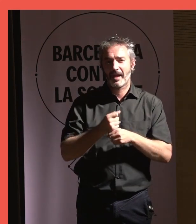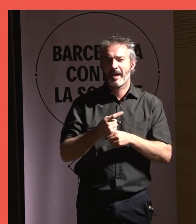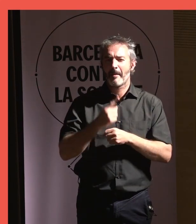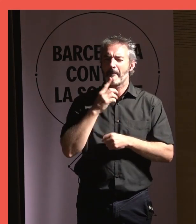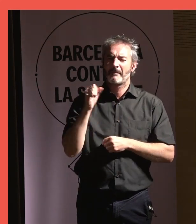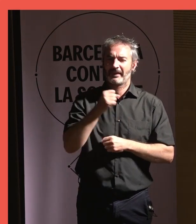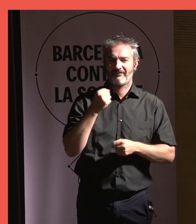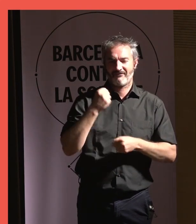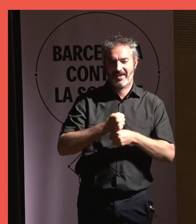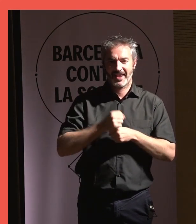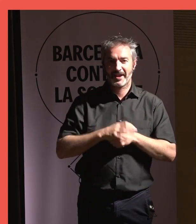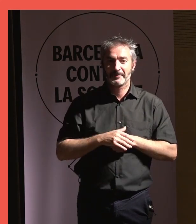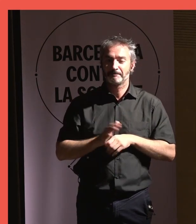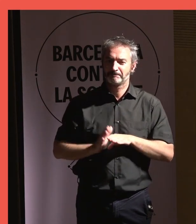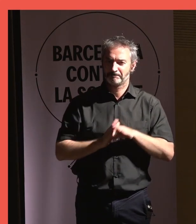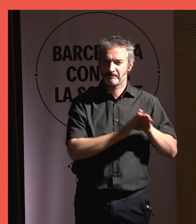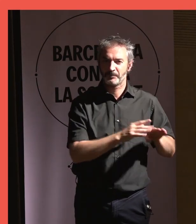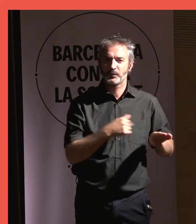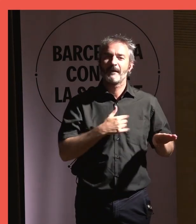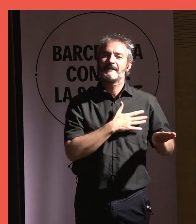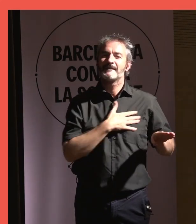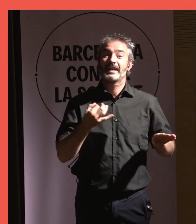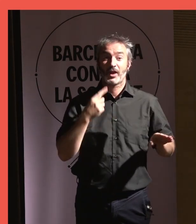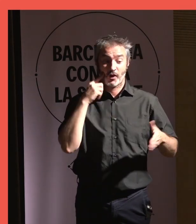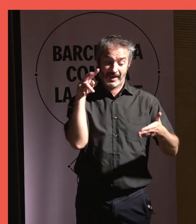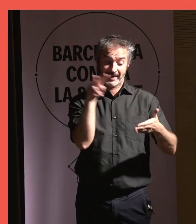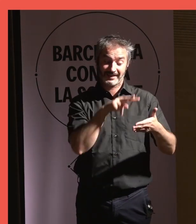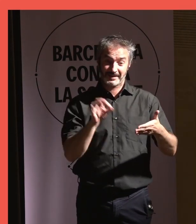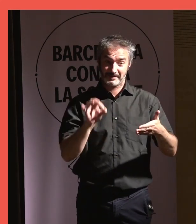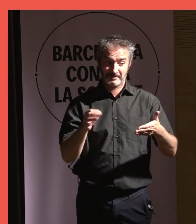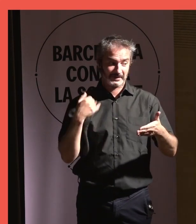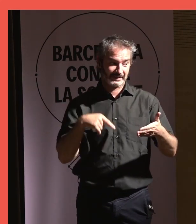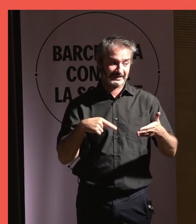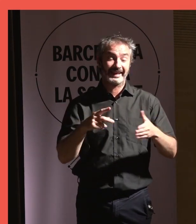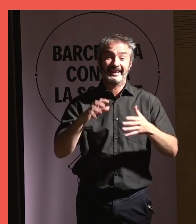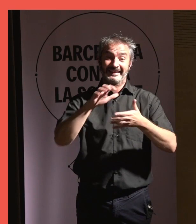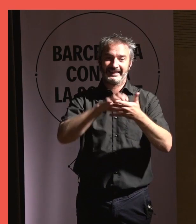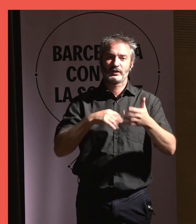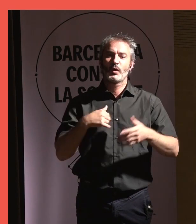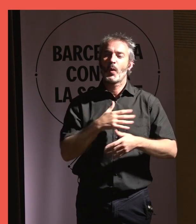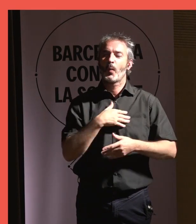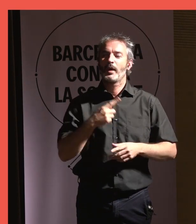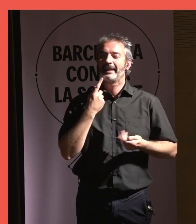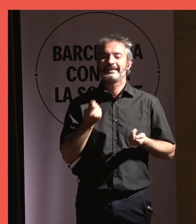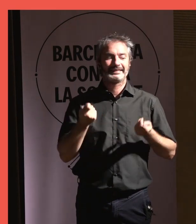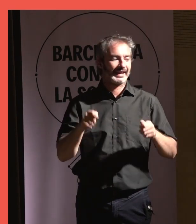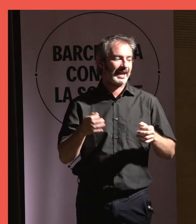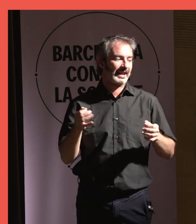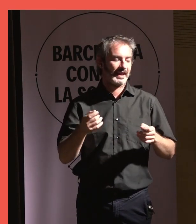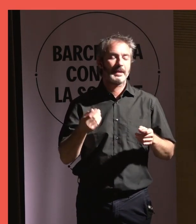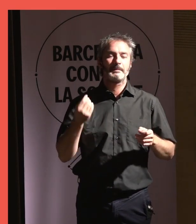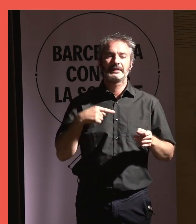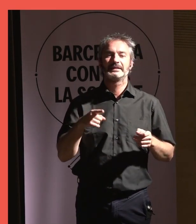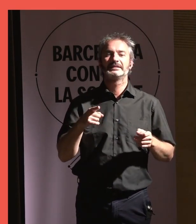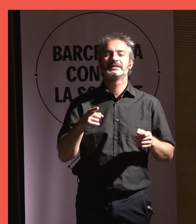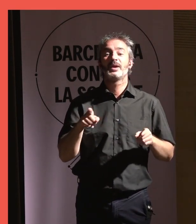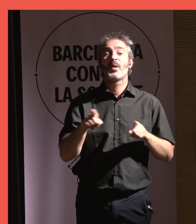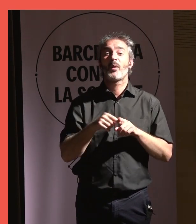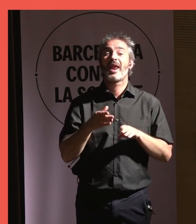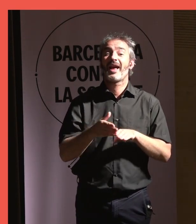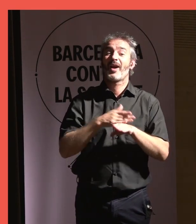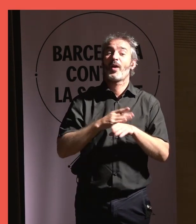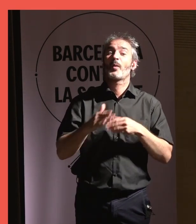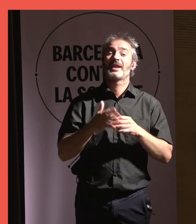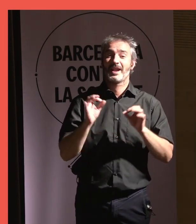magnífica feina. Escolta, jo, a mi m'agradaria, abans de llegir, abans de llegir el text, m'agradaria tancar una mica com vam